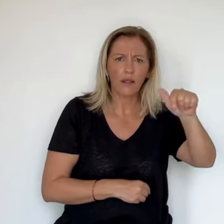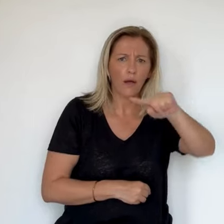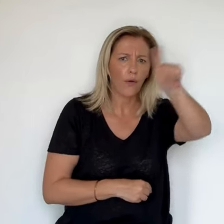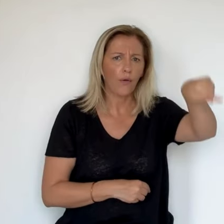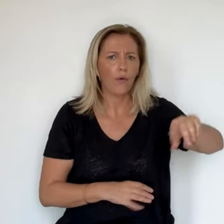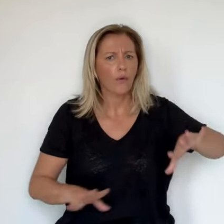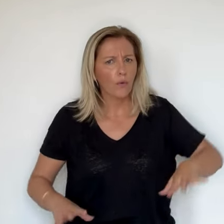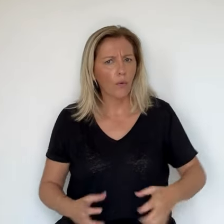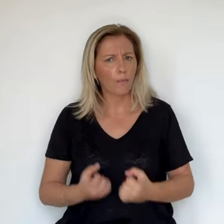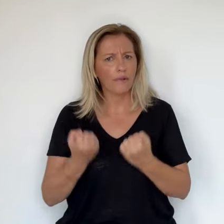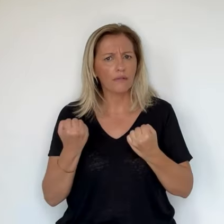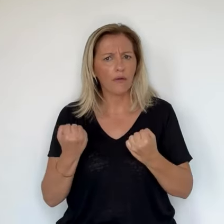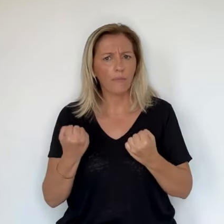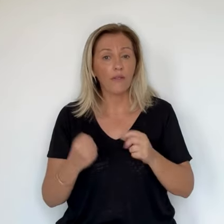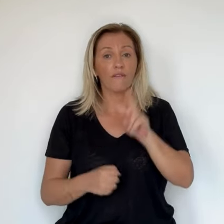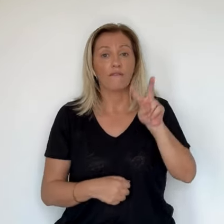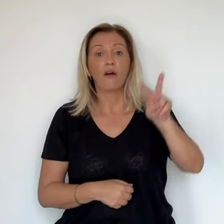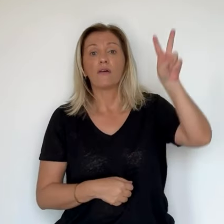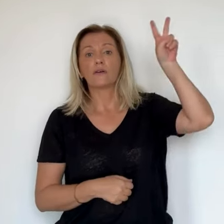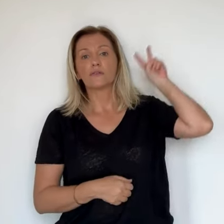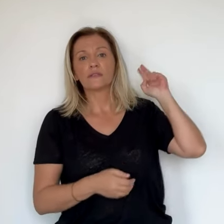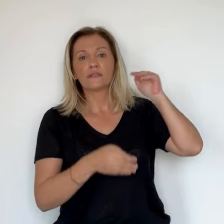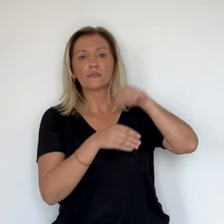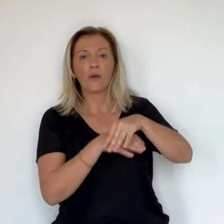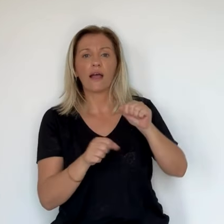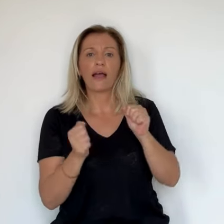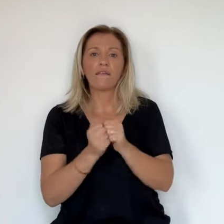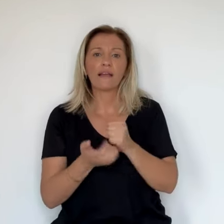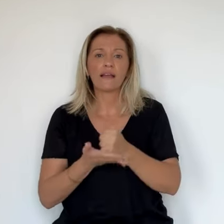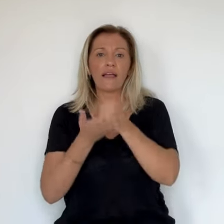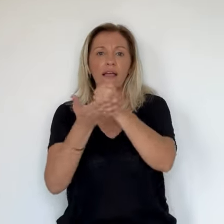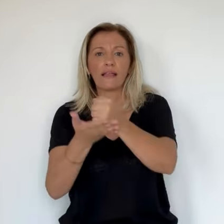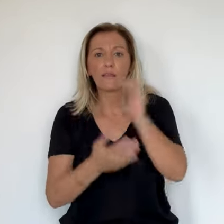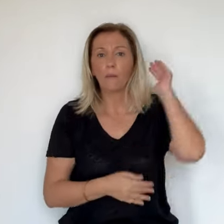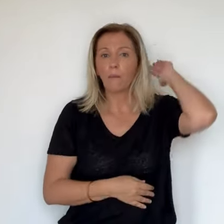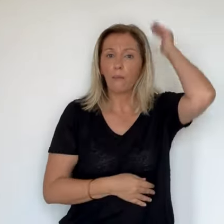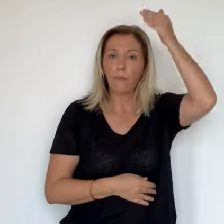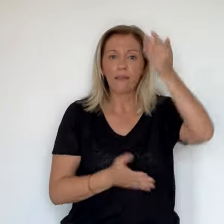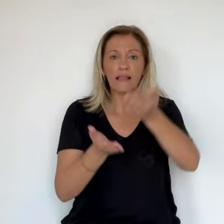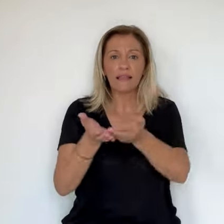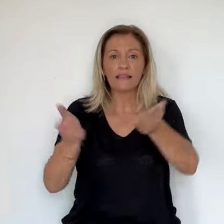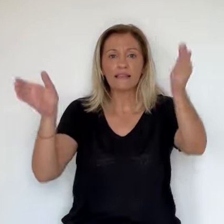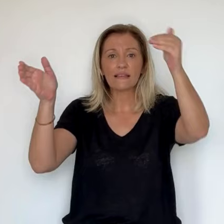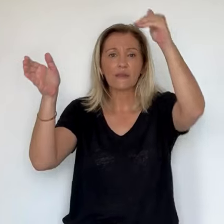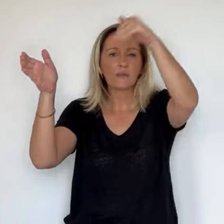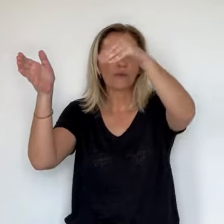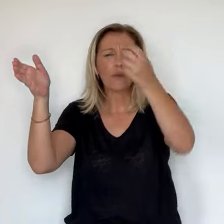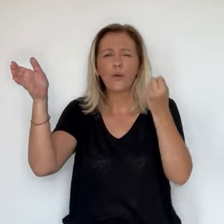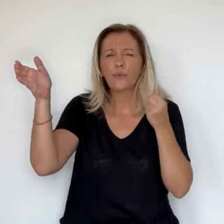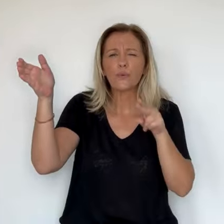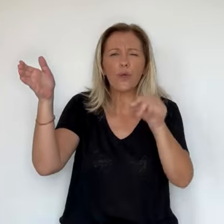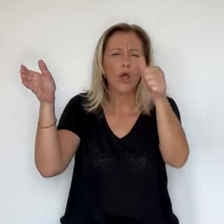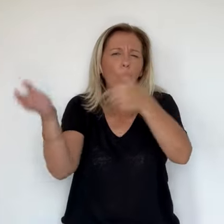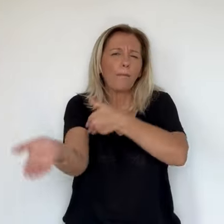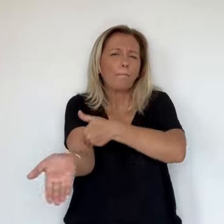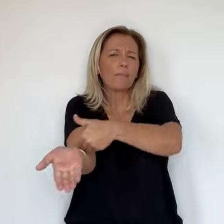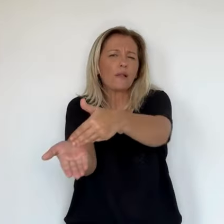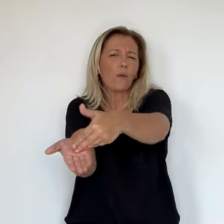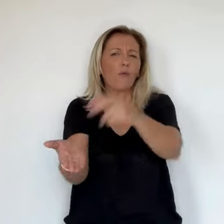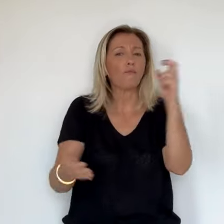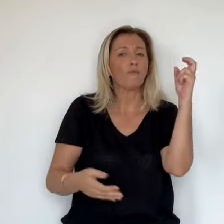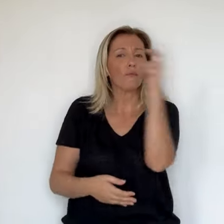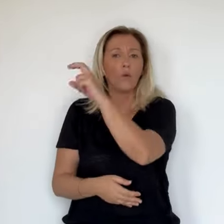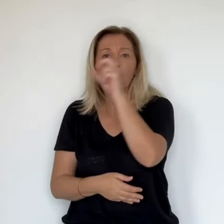nid qui abritait sans doute plus d'un millier de frelons asiatiques a été détruit vendredi soir grâce notamment à l'intervention des pompiers. Mais les